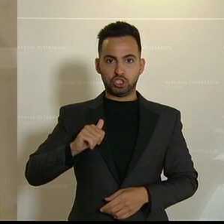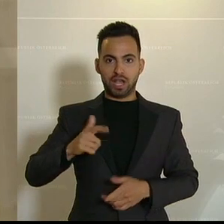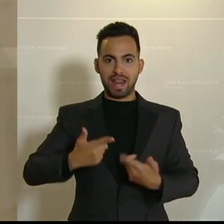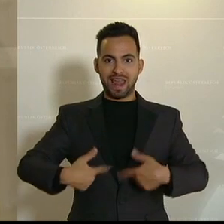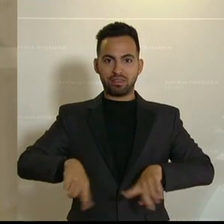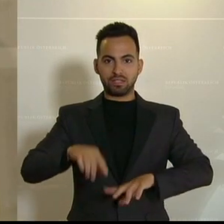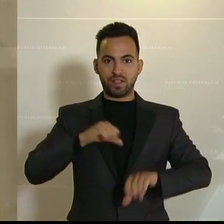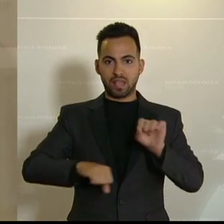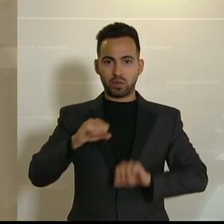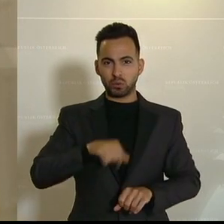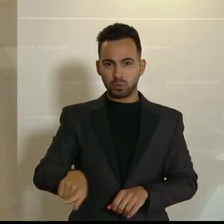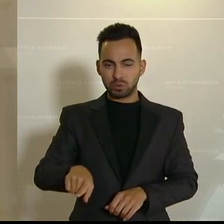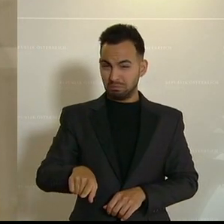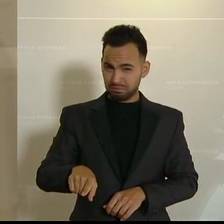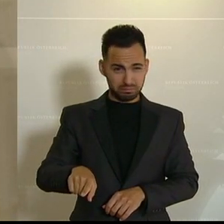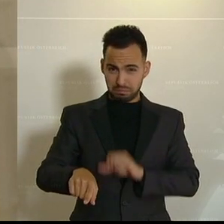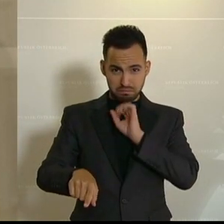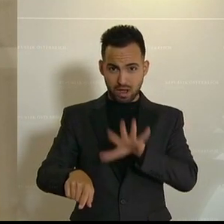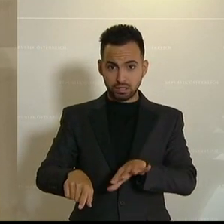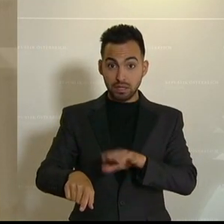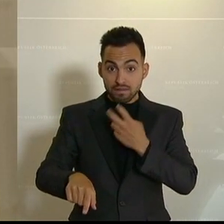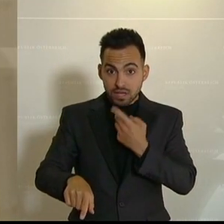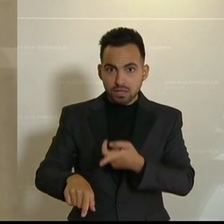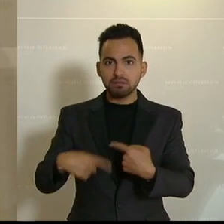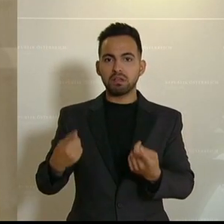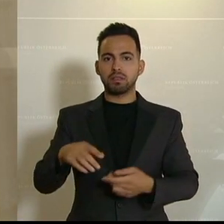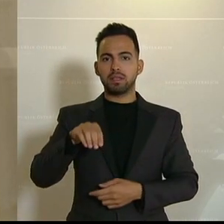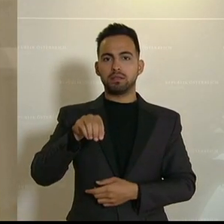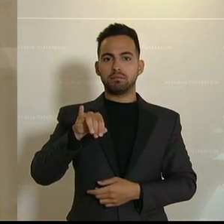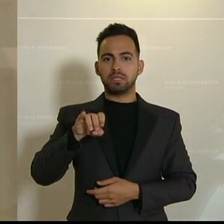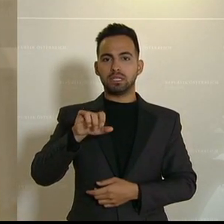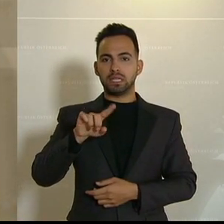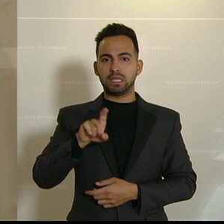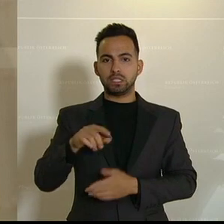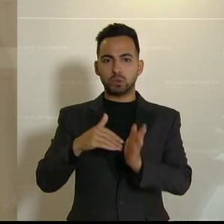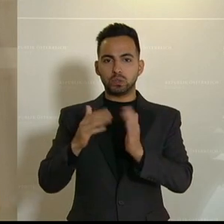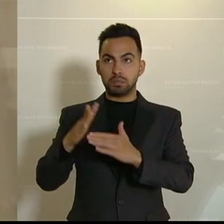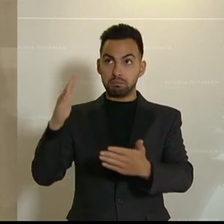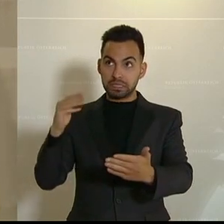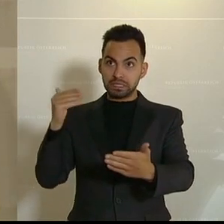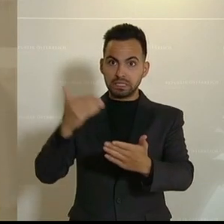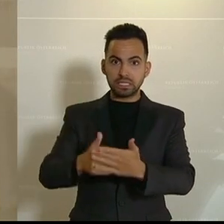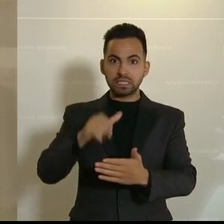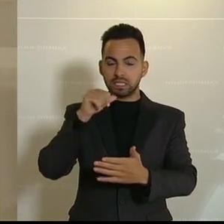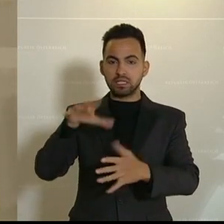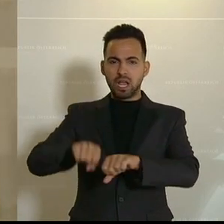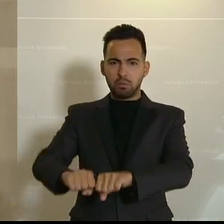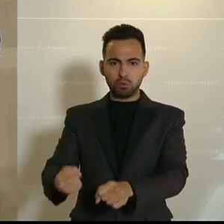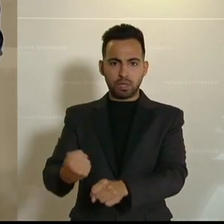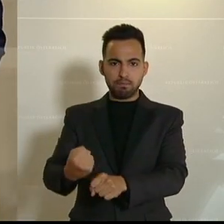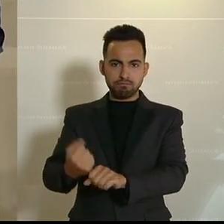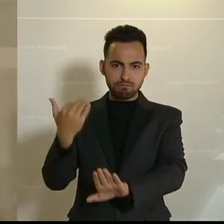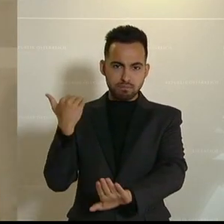Sie diese wollten, dann hätten Sie nicht das Milizsystem mehr oder weniger zerschlagen, dann würden Sie nicht